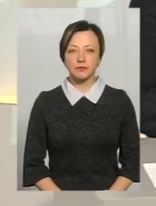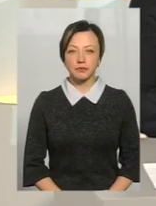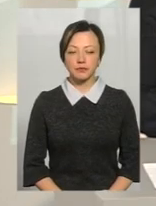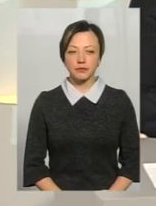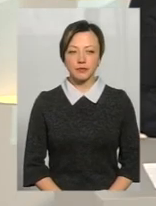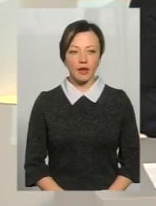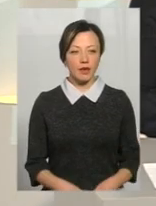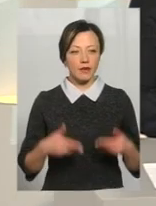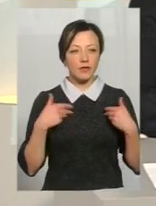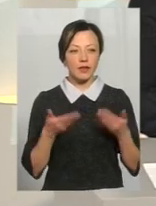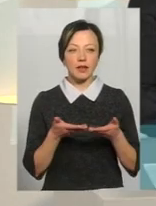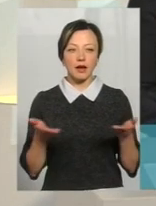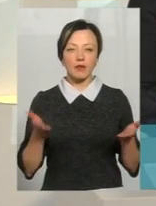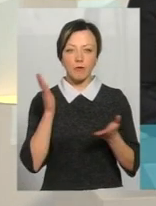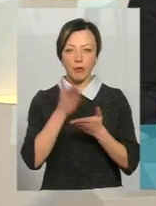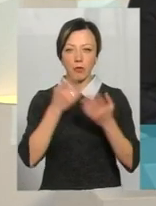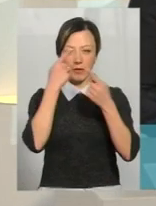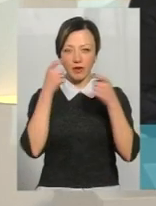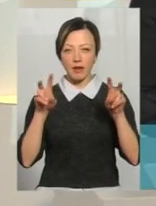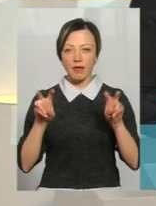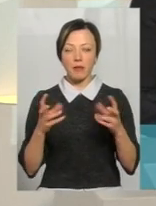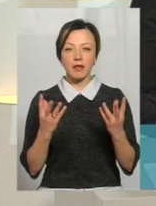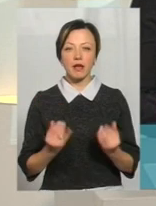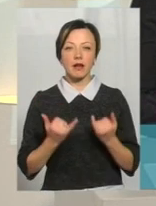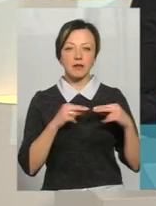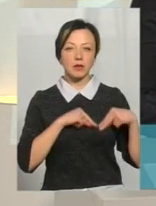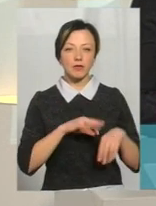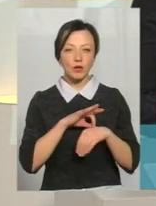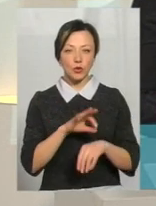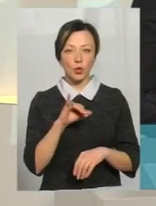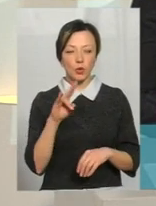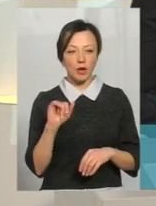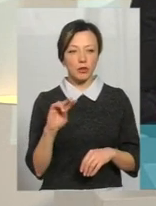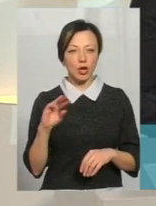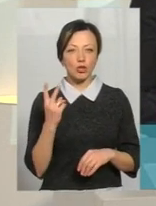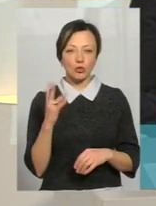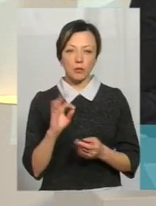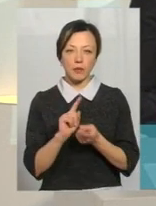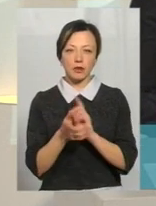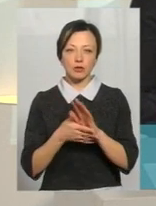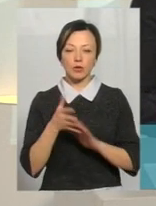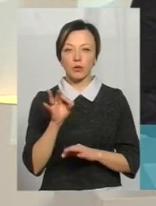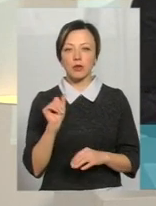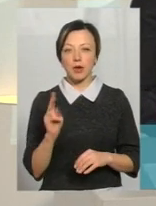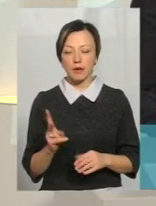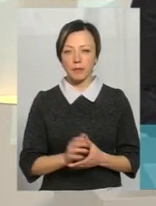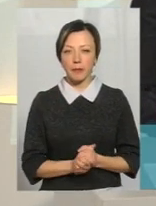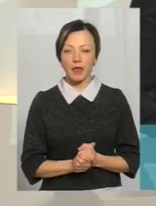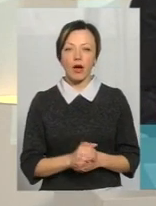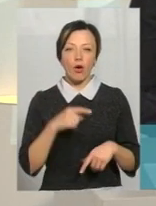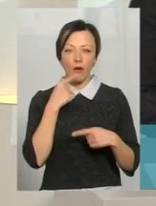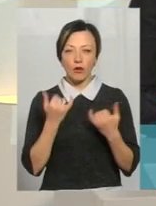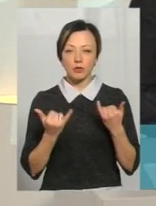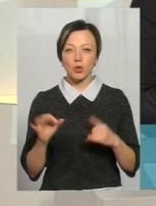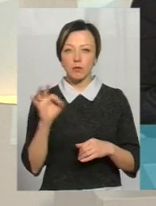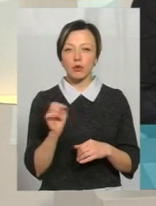Мої вітані! прямому ефірі тема дня. Сьогодні для вас у студії працює ведуча юномітражка, переклад та мову жестів Ольга Рибак. Говоримо